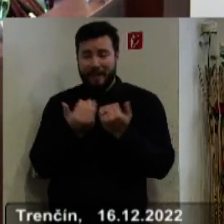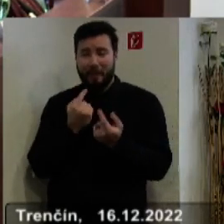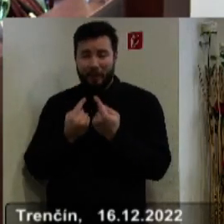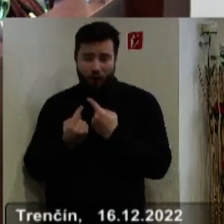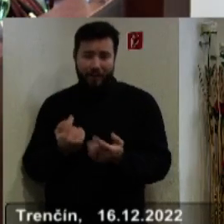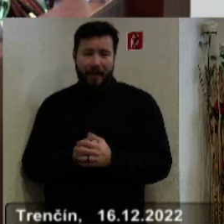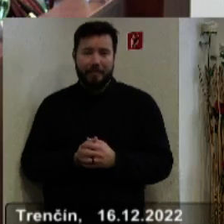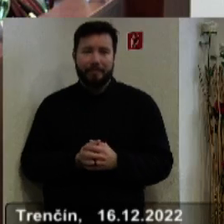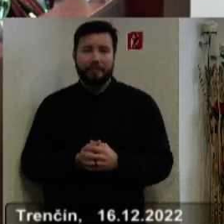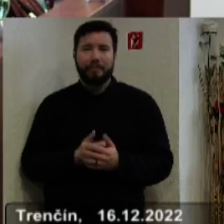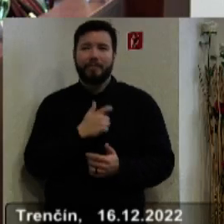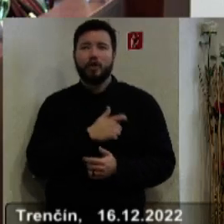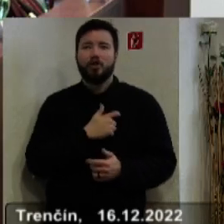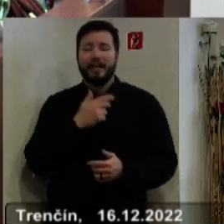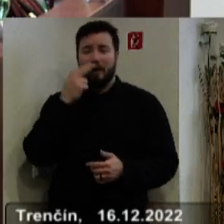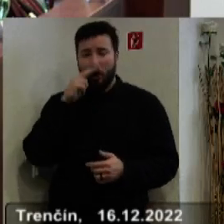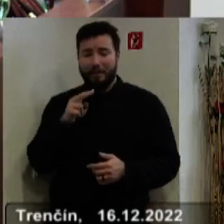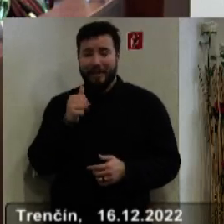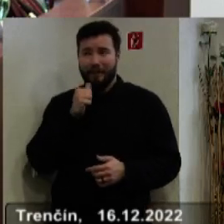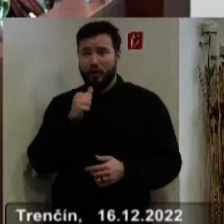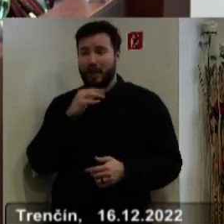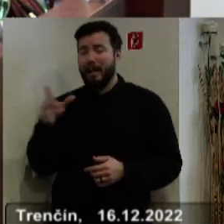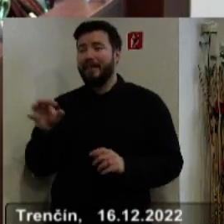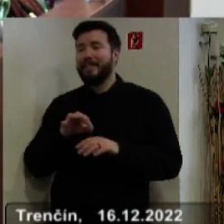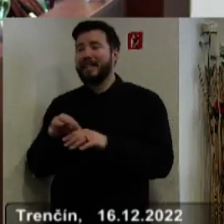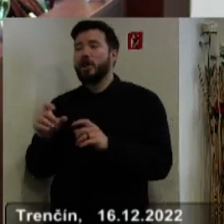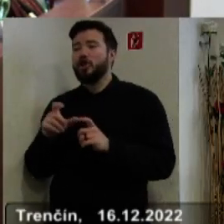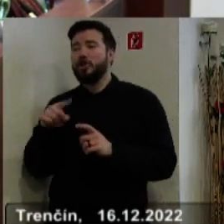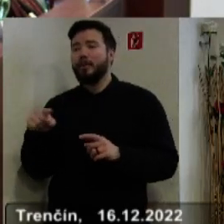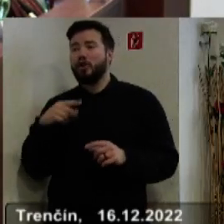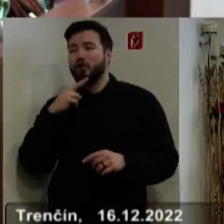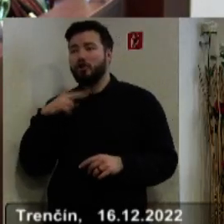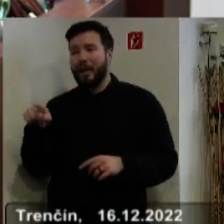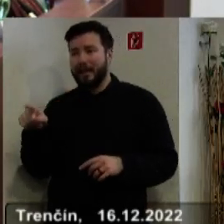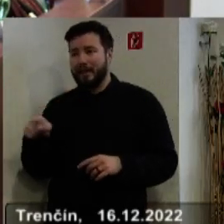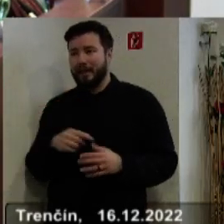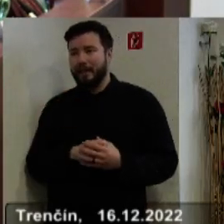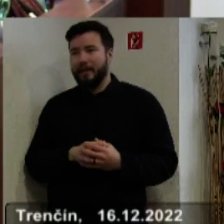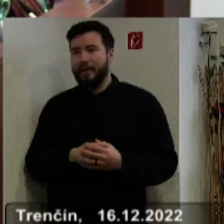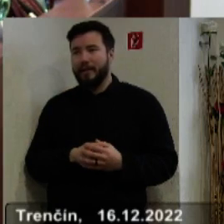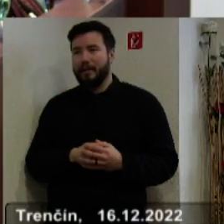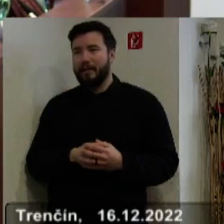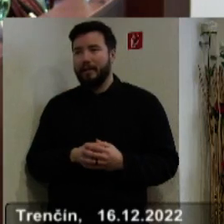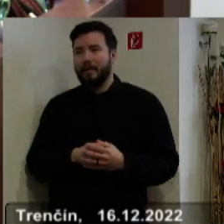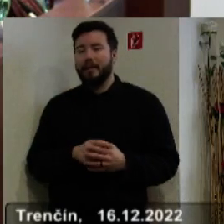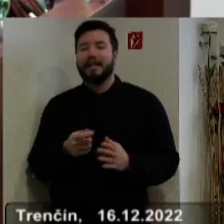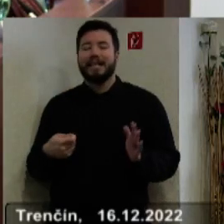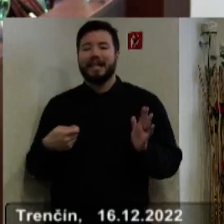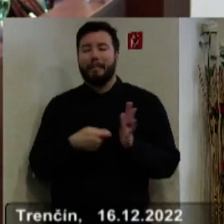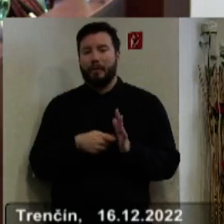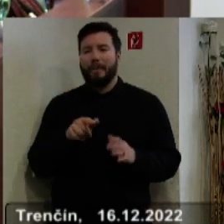Tá sociálna komisia, ktorá bola točo reľa Šimón Žďarský, dopracujeme do prvej zmeny rozpočtu v marci,